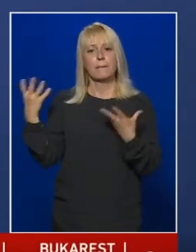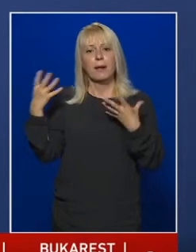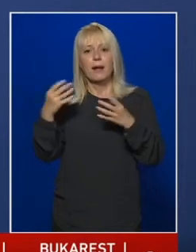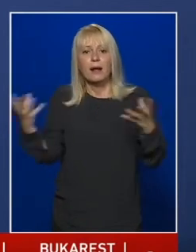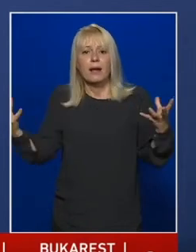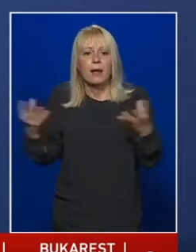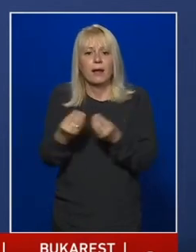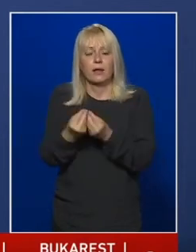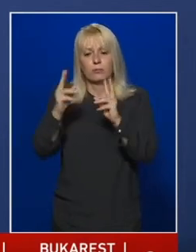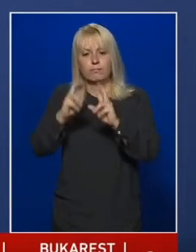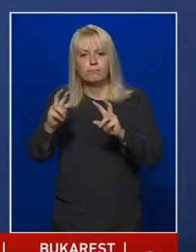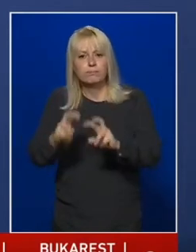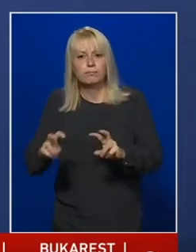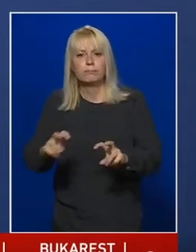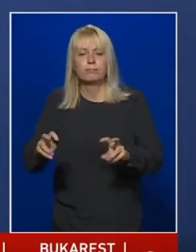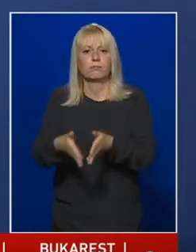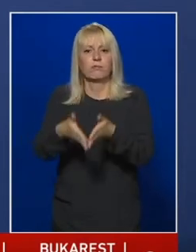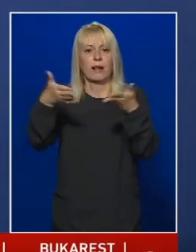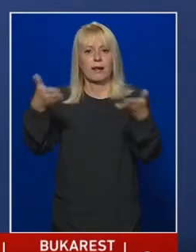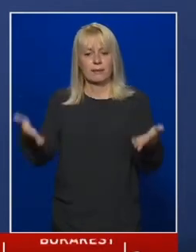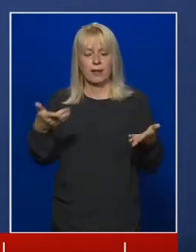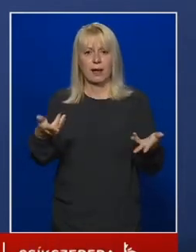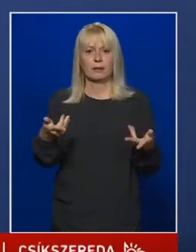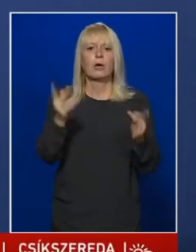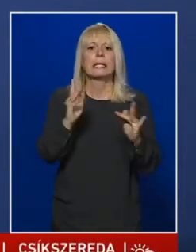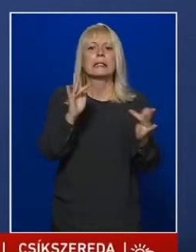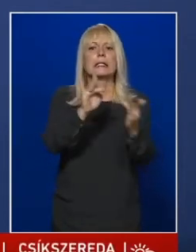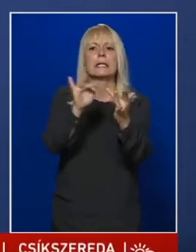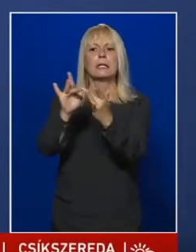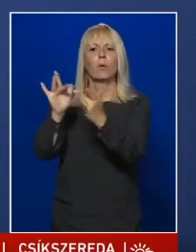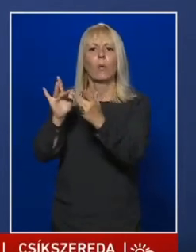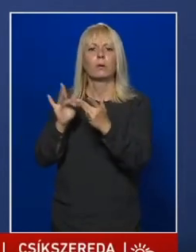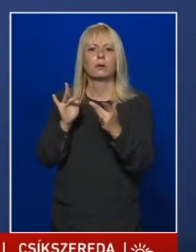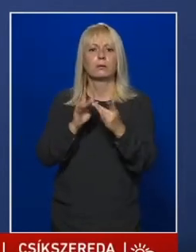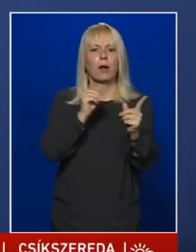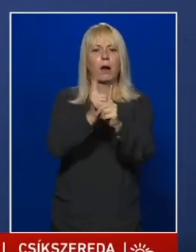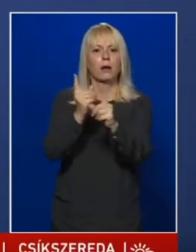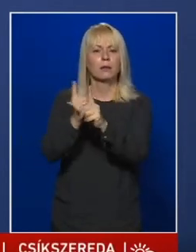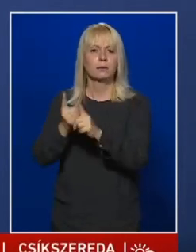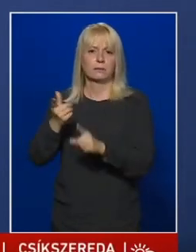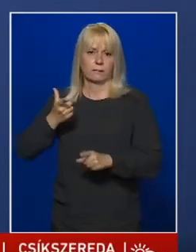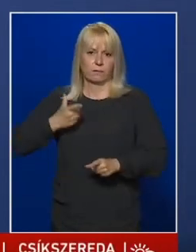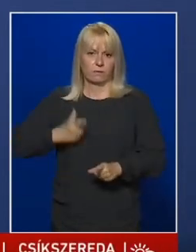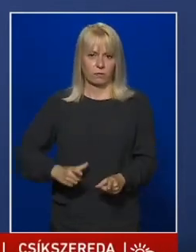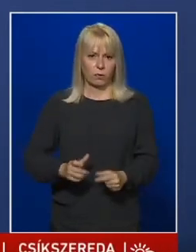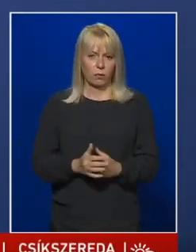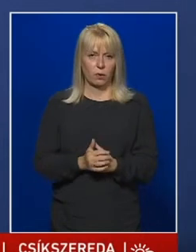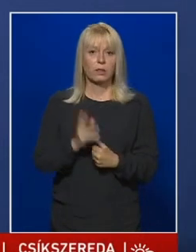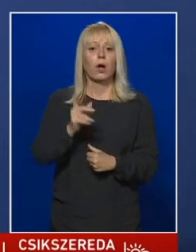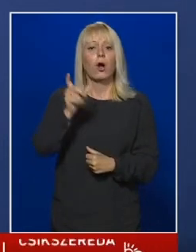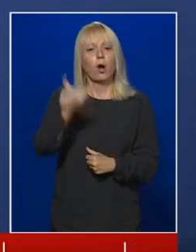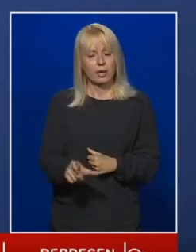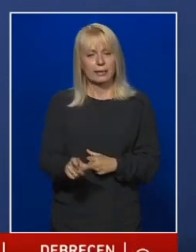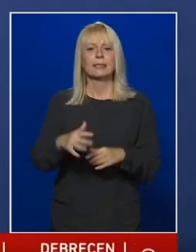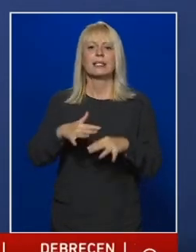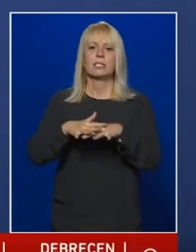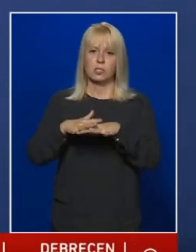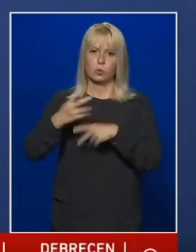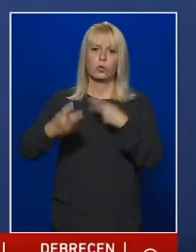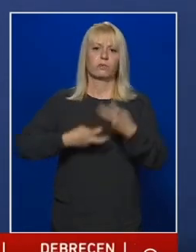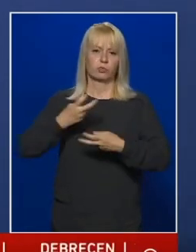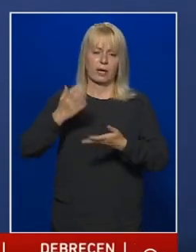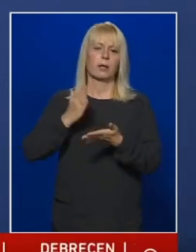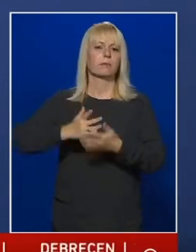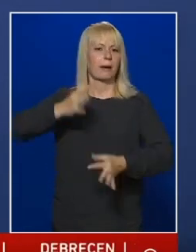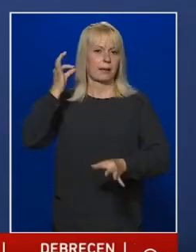feltárta a szoros kontakteseteket, akiknél a szűrővizsgálatok